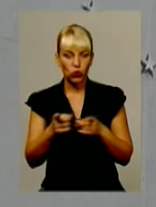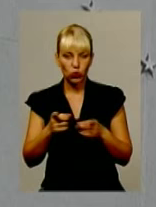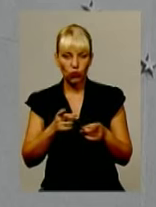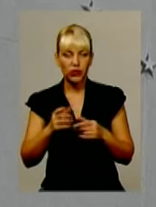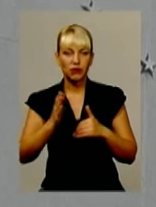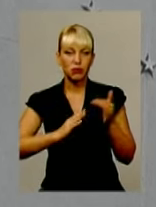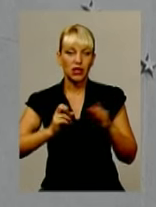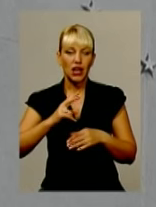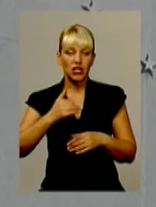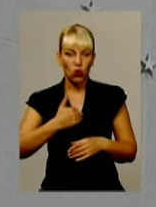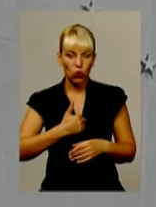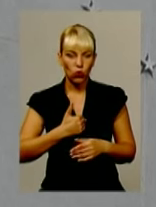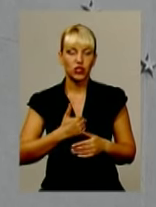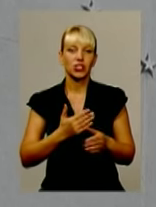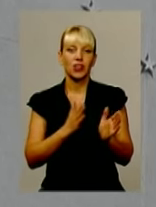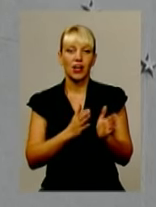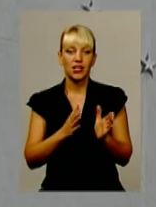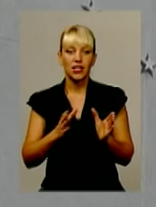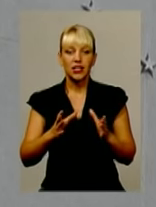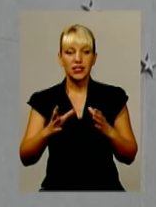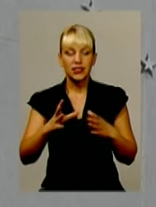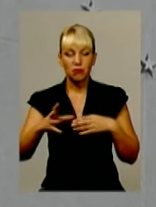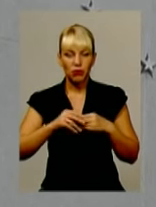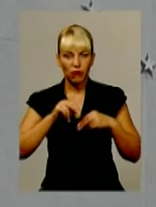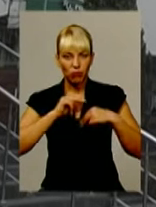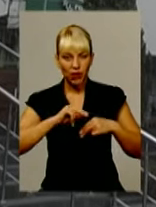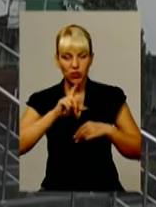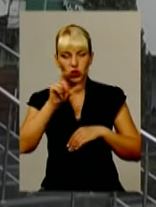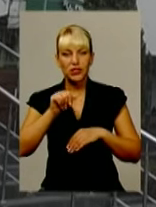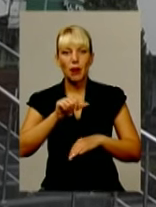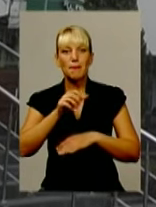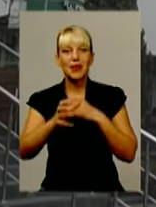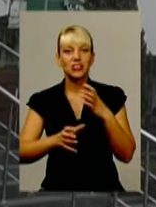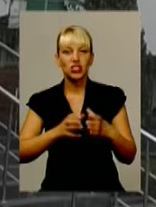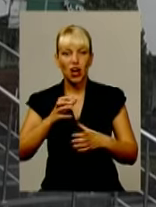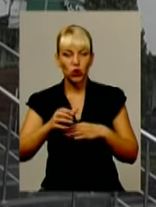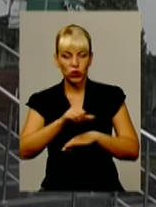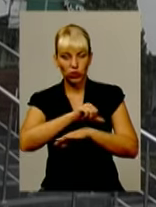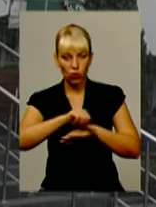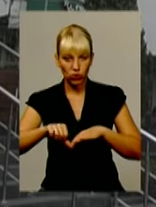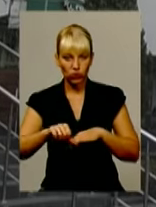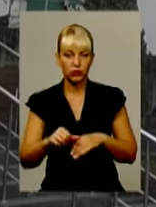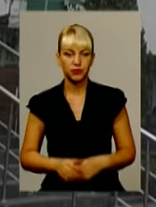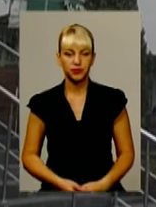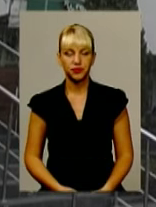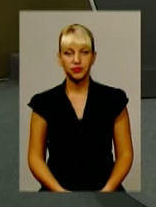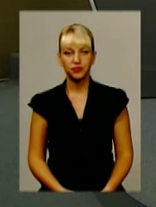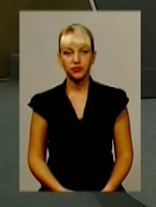А ще хоче налагодити тісне міжнародне співробітництво з закордонними вузами та зробити прозорою систему управління університетом.